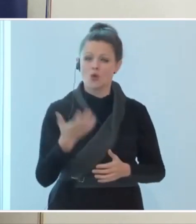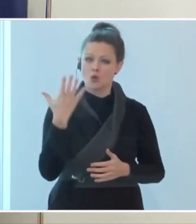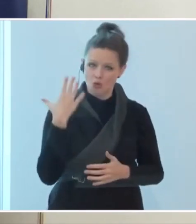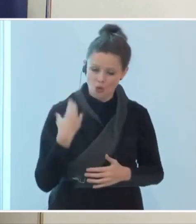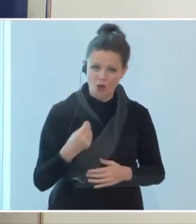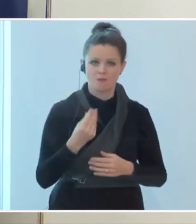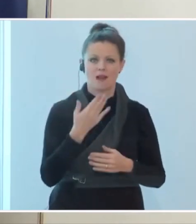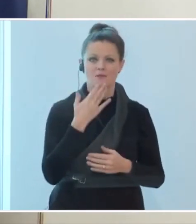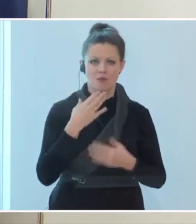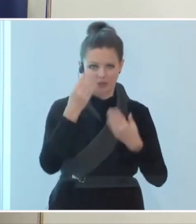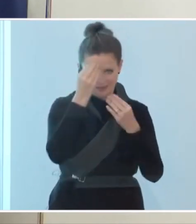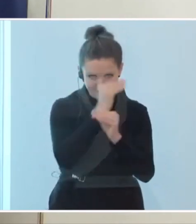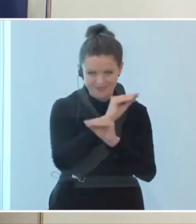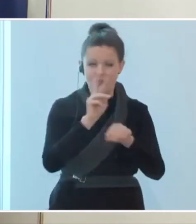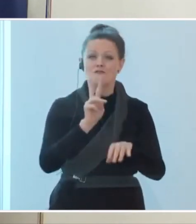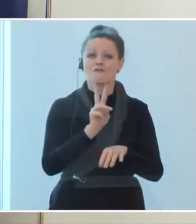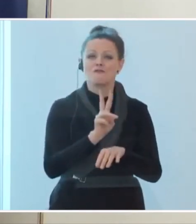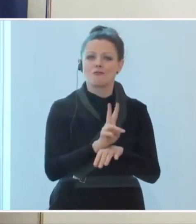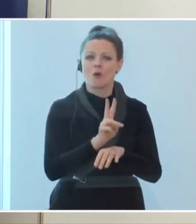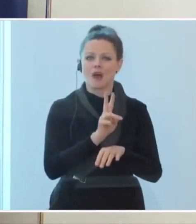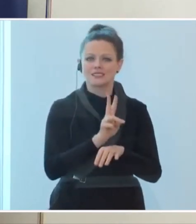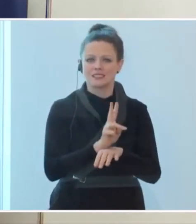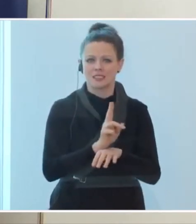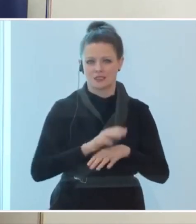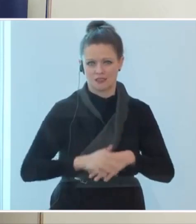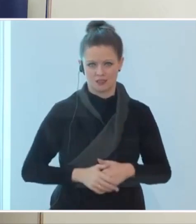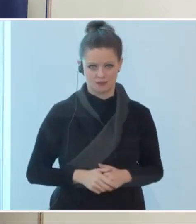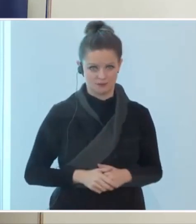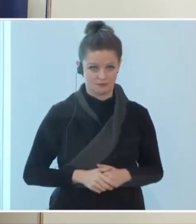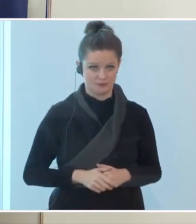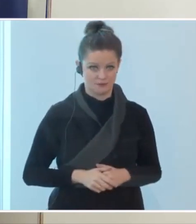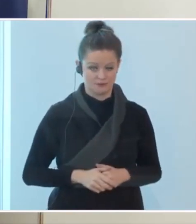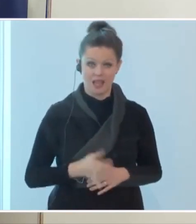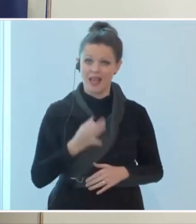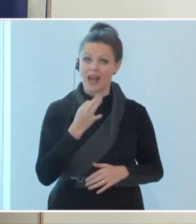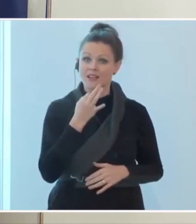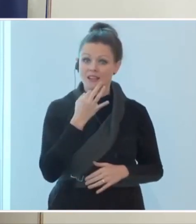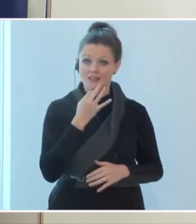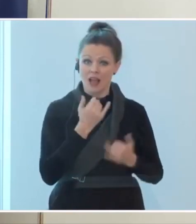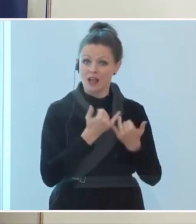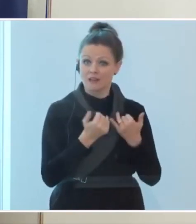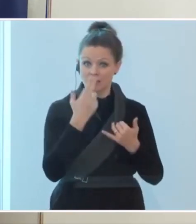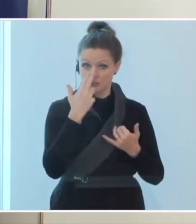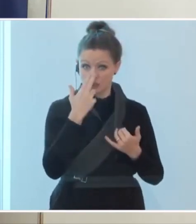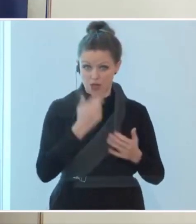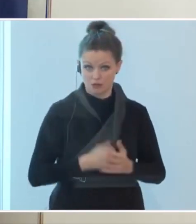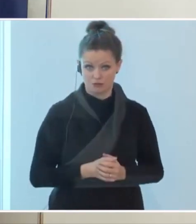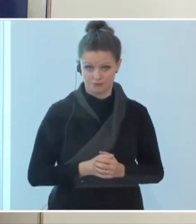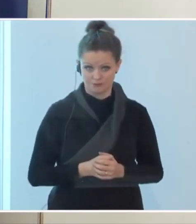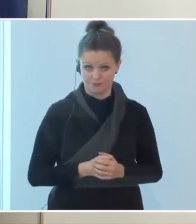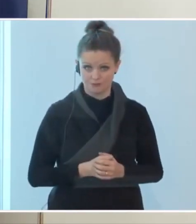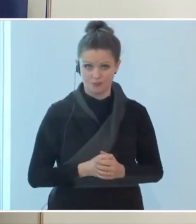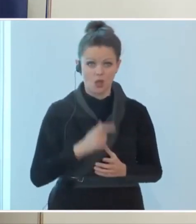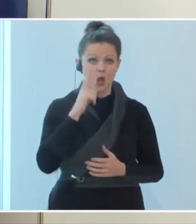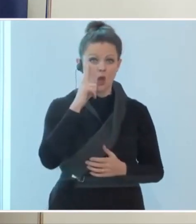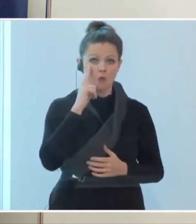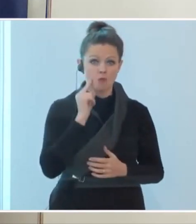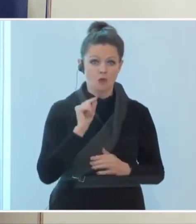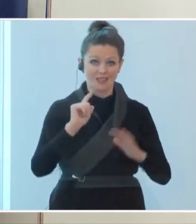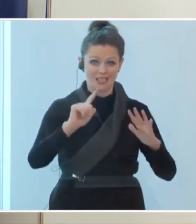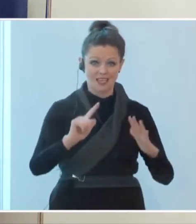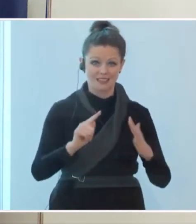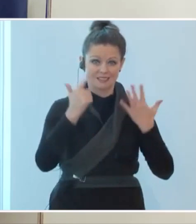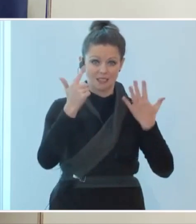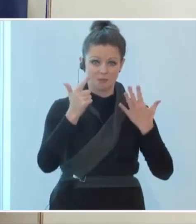einmal behutsam. Im Detail bedeutet das, dass mit Montag, 7. Dezember,